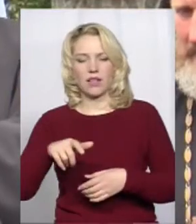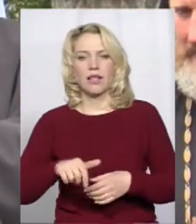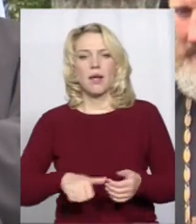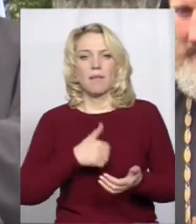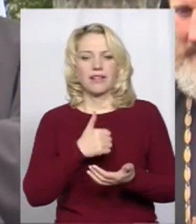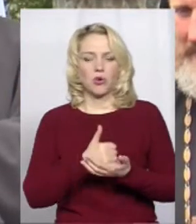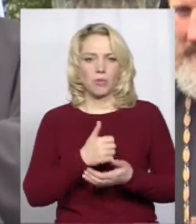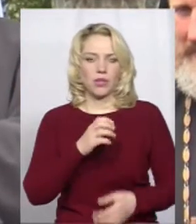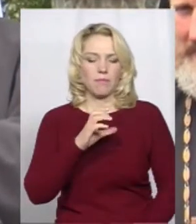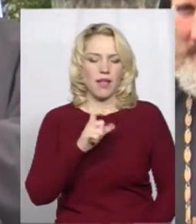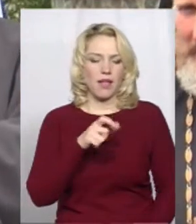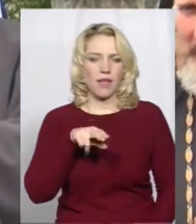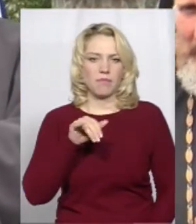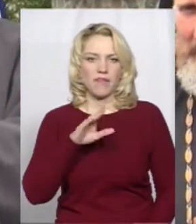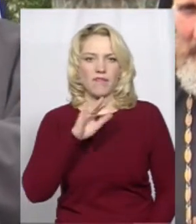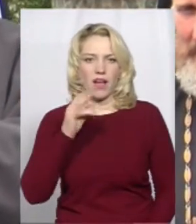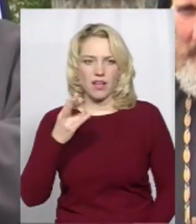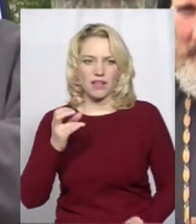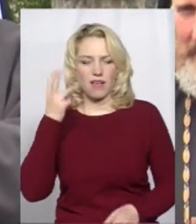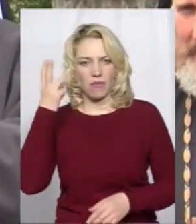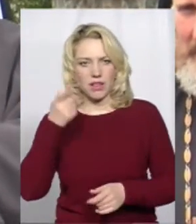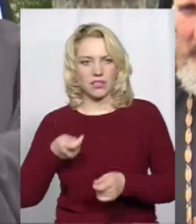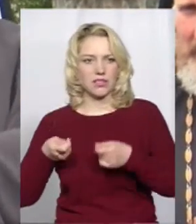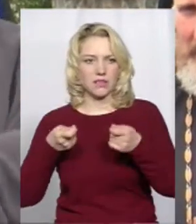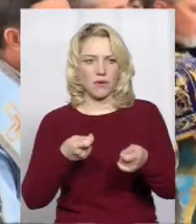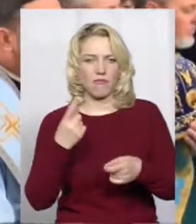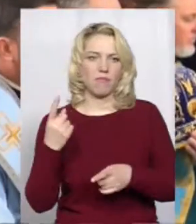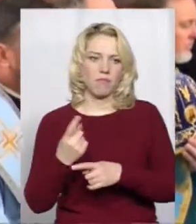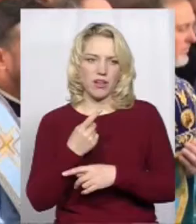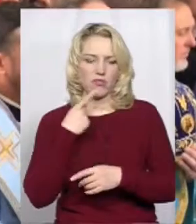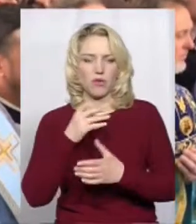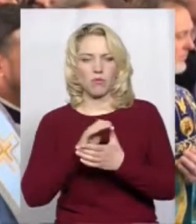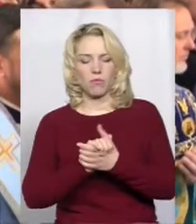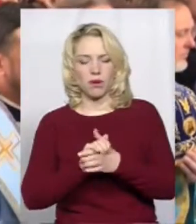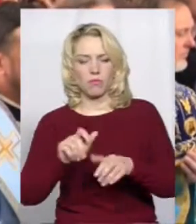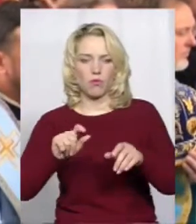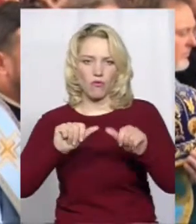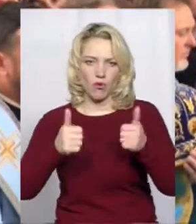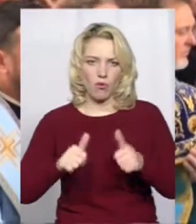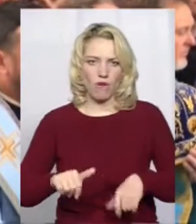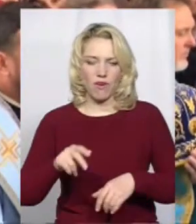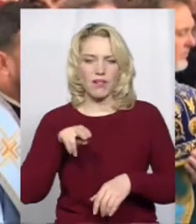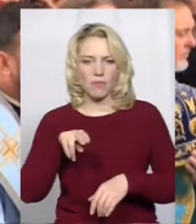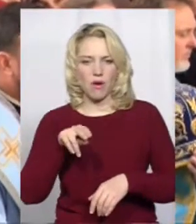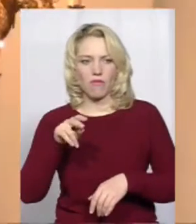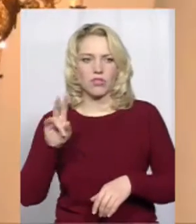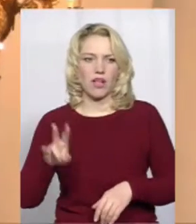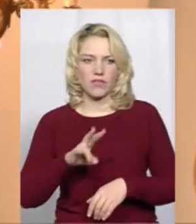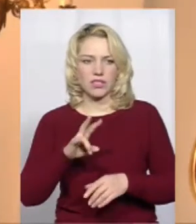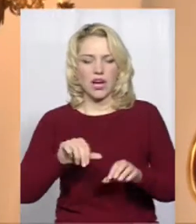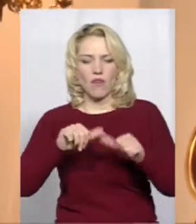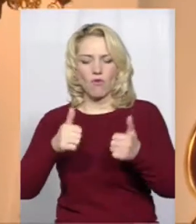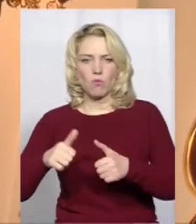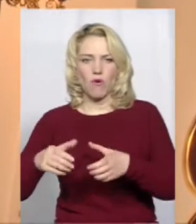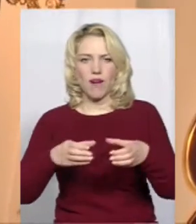Епіфаній з офіційним візитом до Хмельницького завітав вперше. Говорив про мир, реформування Православної Церкви та перехід парафій. За три місяці, каже, митрополит